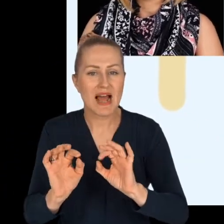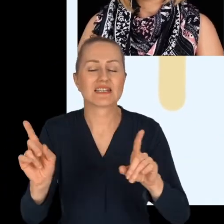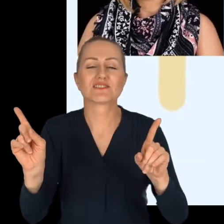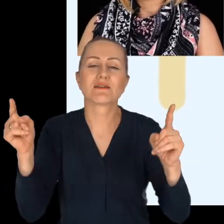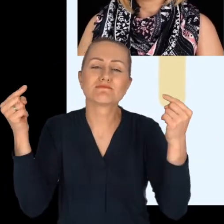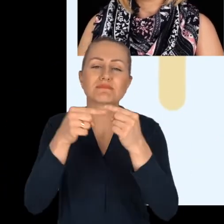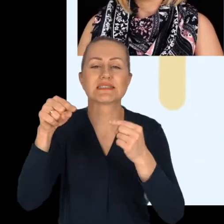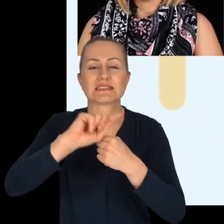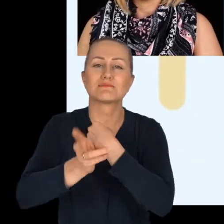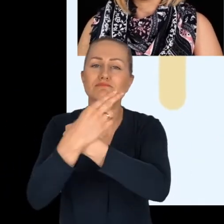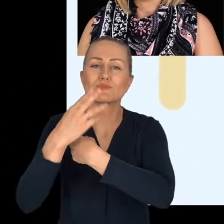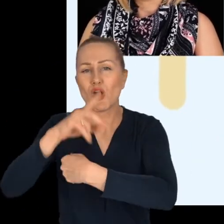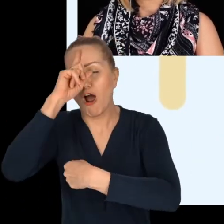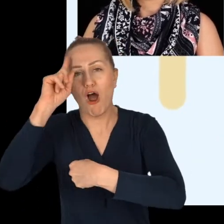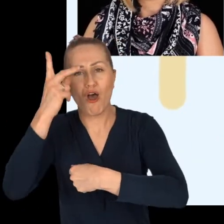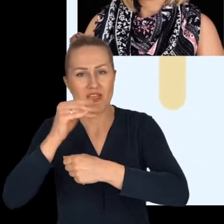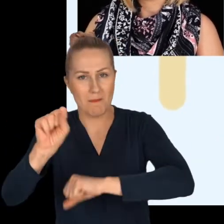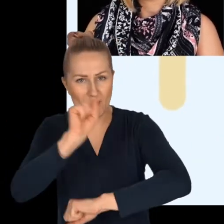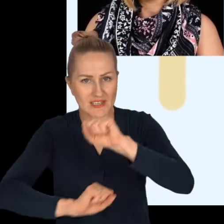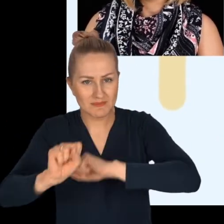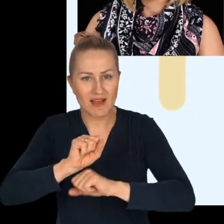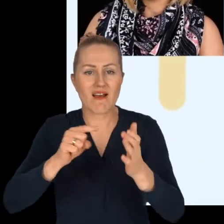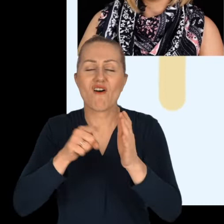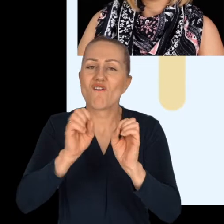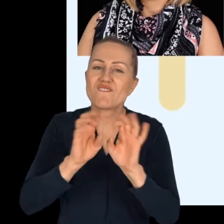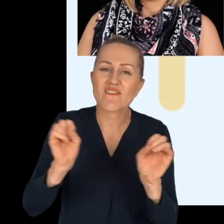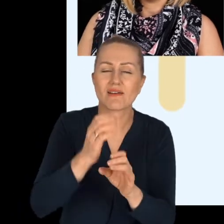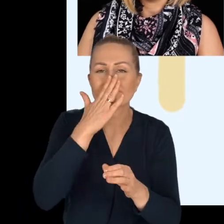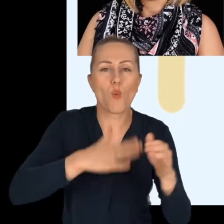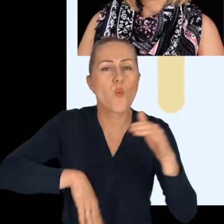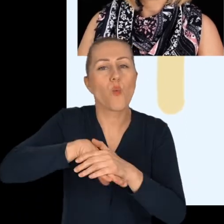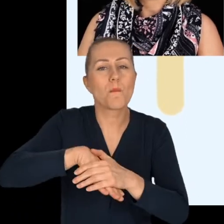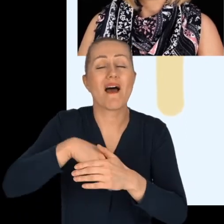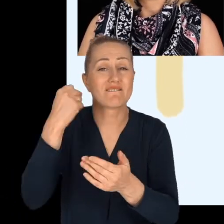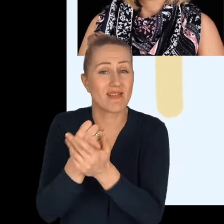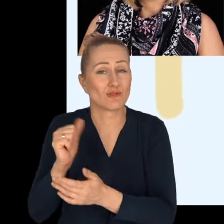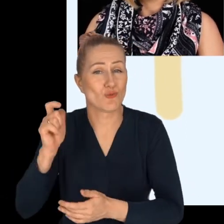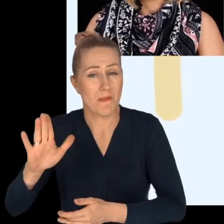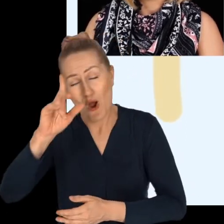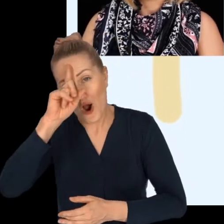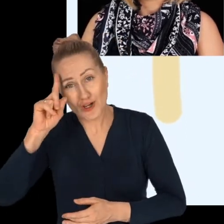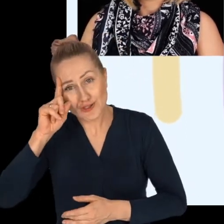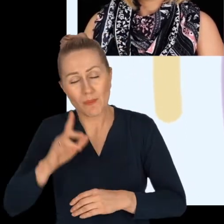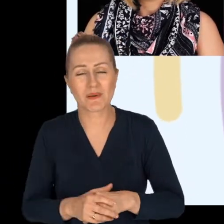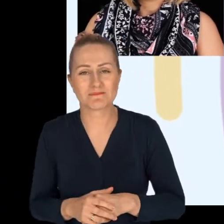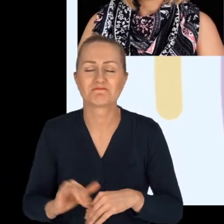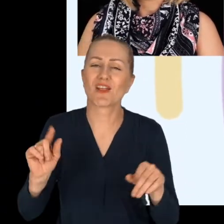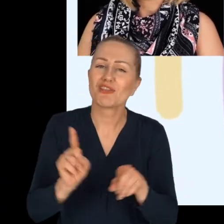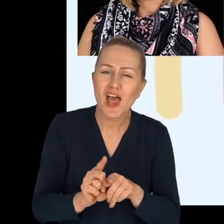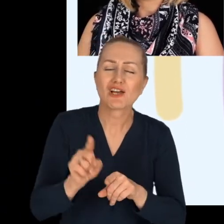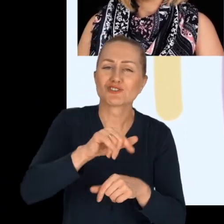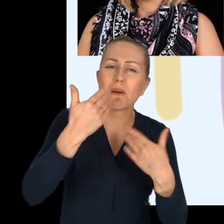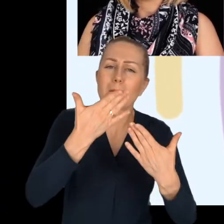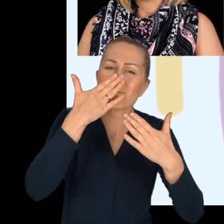odnośnie zatrudniania osób z niepełnosprawnością, mówi o uprawnieniach jakie takie osoby mają, ale